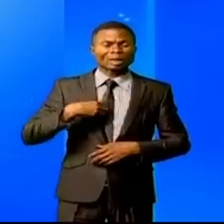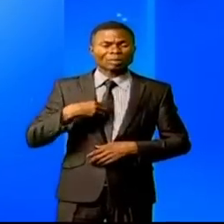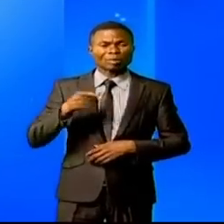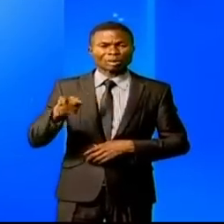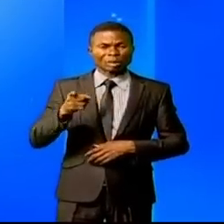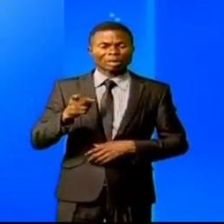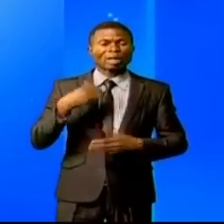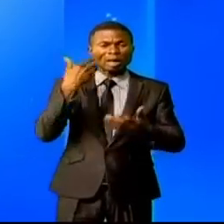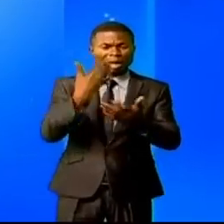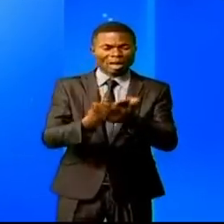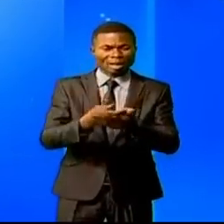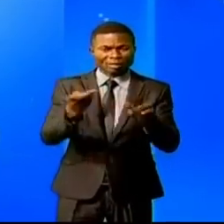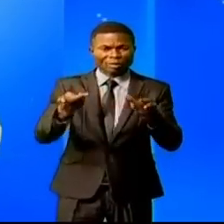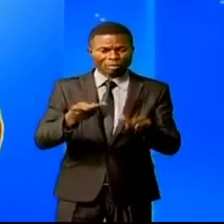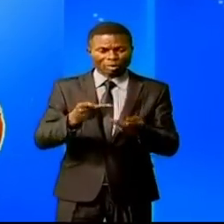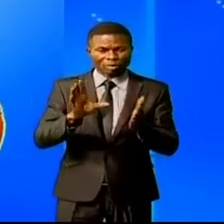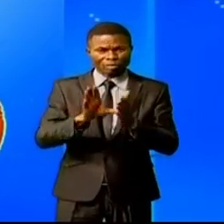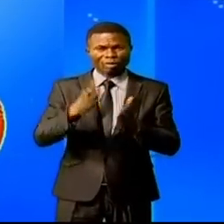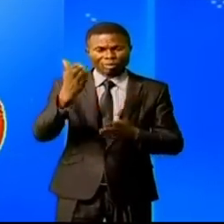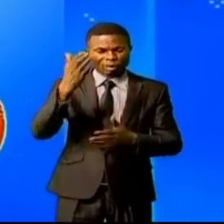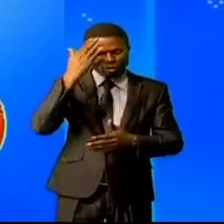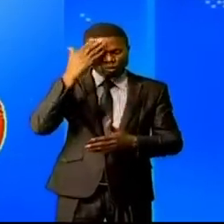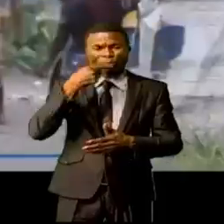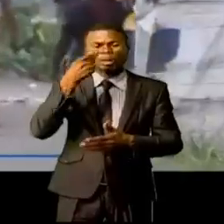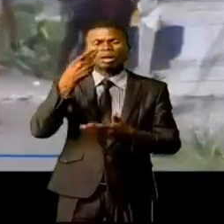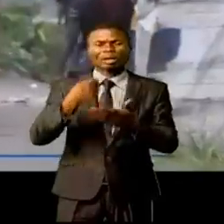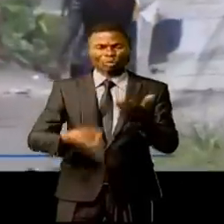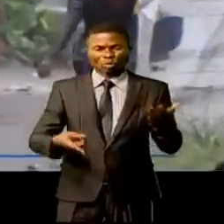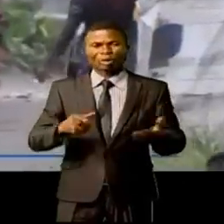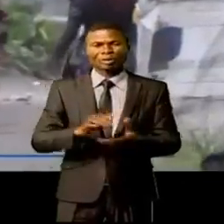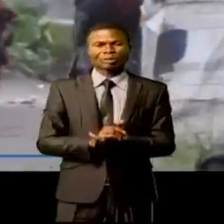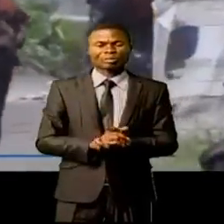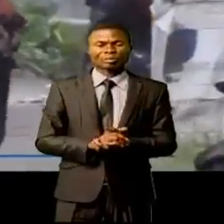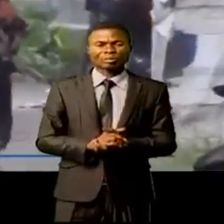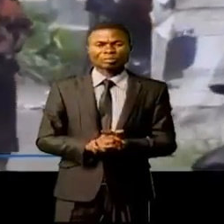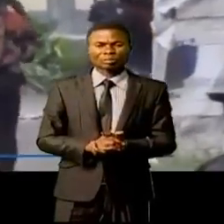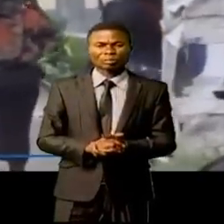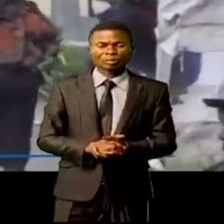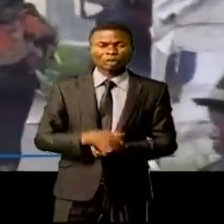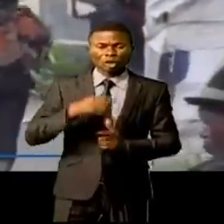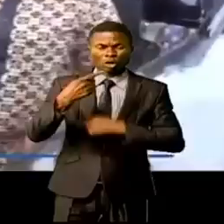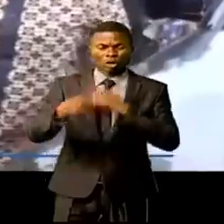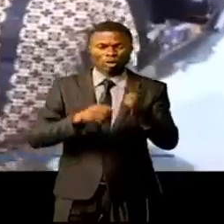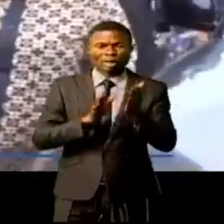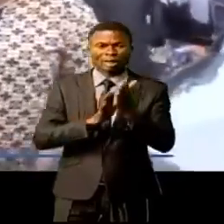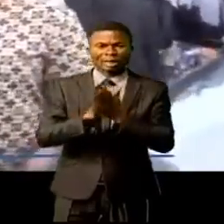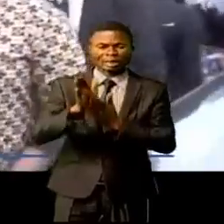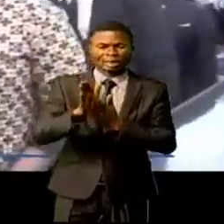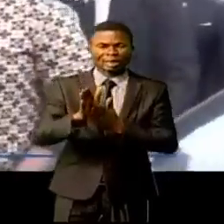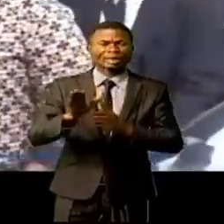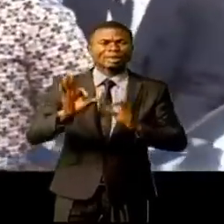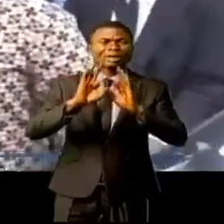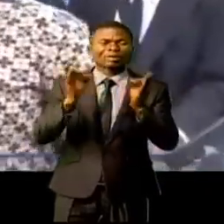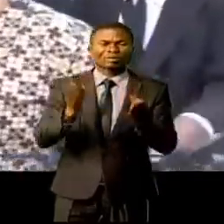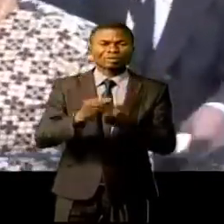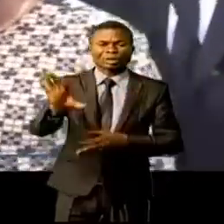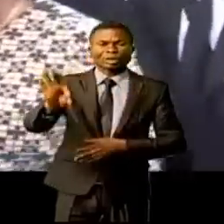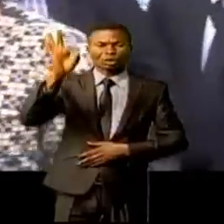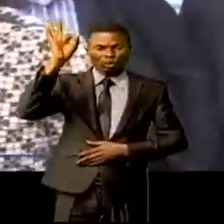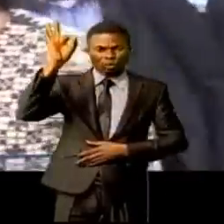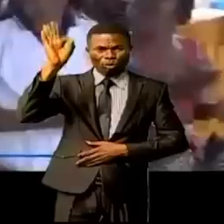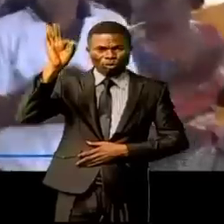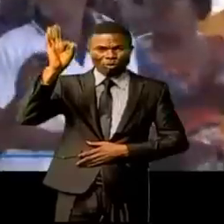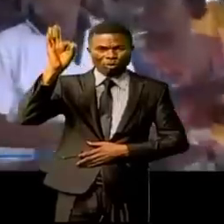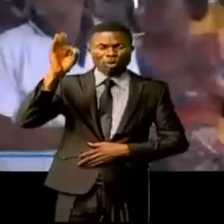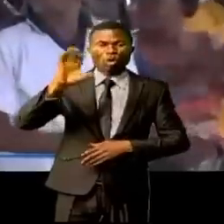est arrivée sur place. Cédric Keninambo Dans la suite du lancement de la quinzaine des familles, le choix s'est porté sur